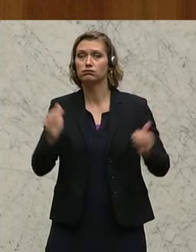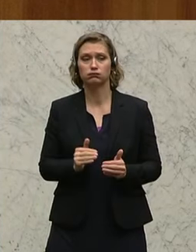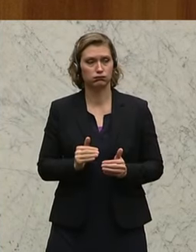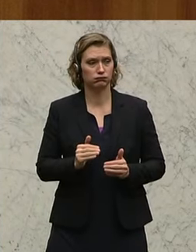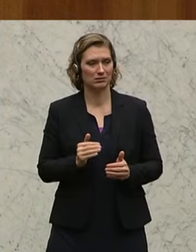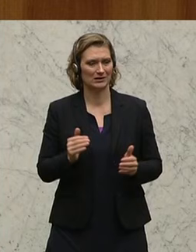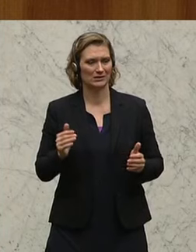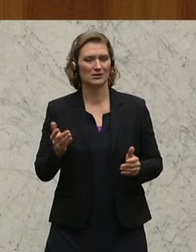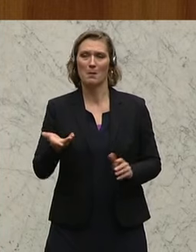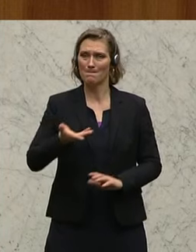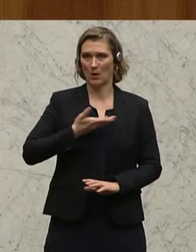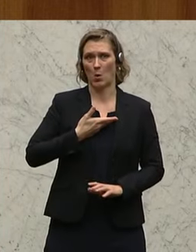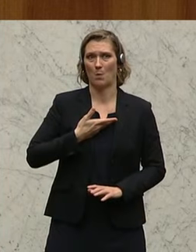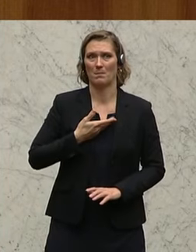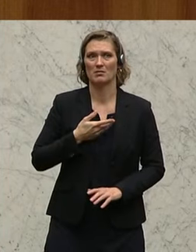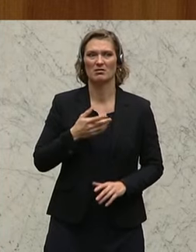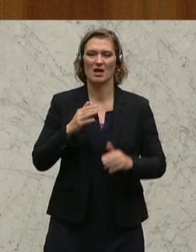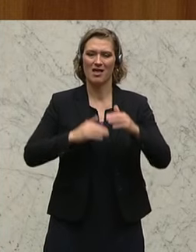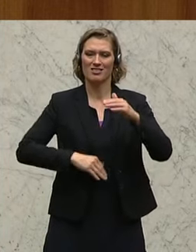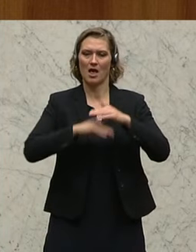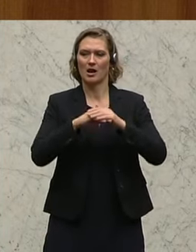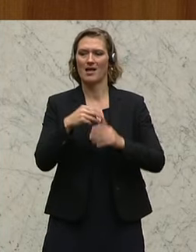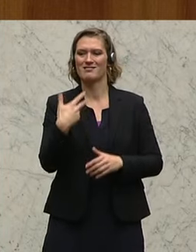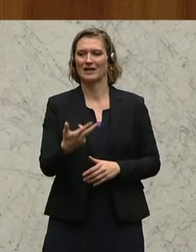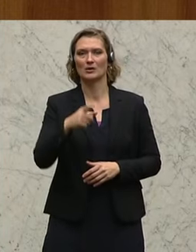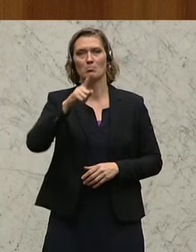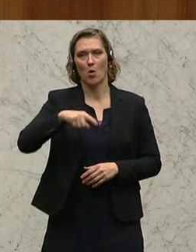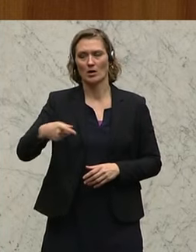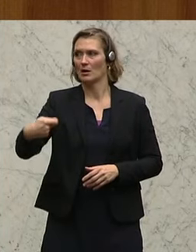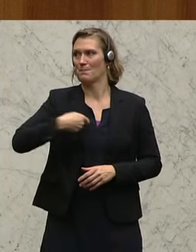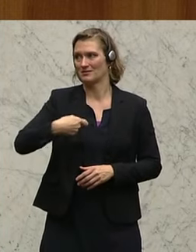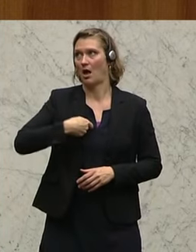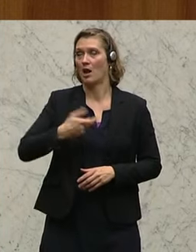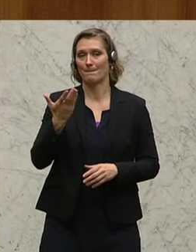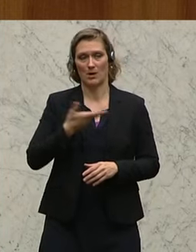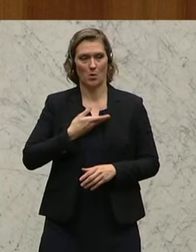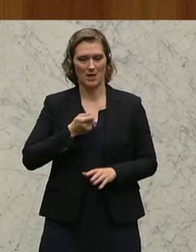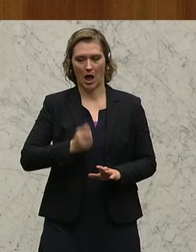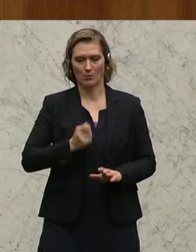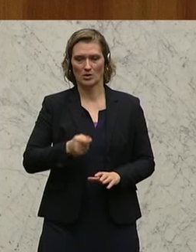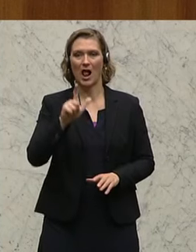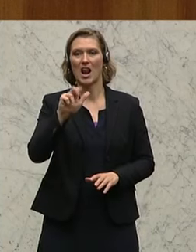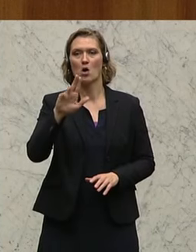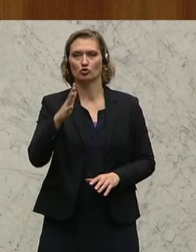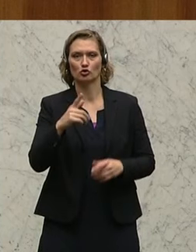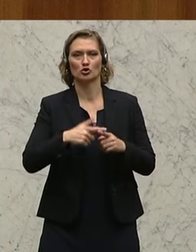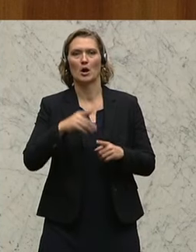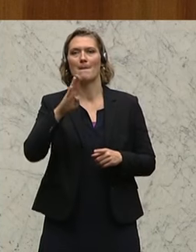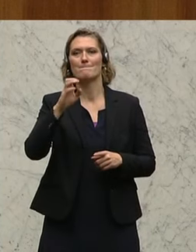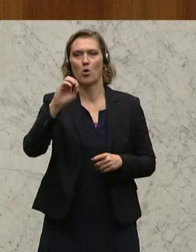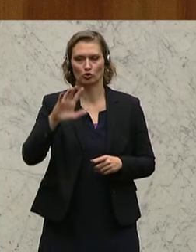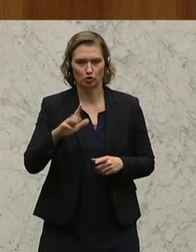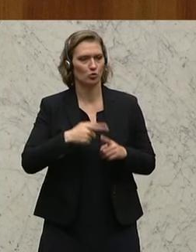ein eingeschränkter, dieses nur in eingeschränkter Weise, nämlich eine Deckelung von 30 Monaten zugute kommt. Die Abgeordneten